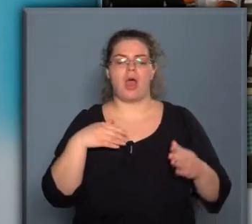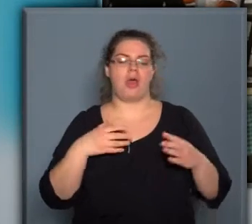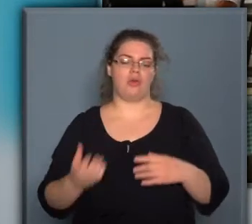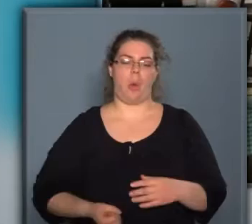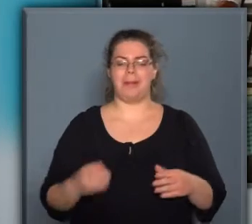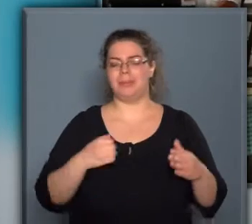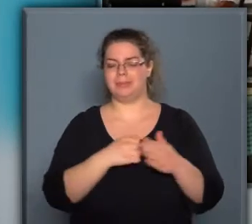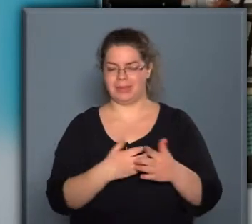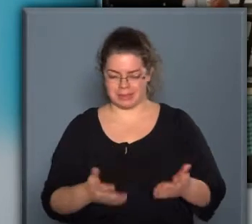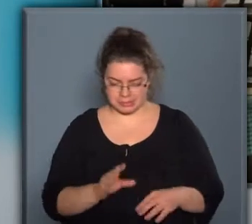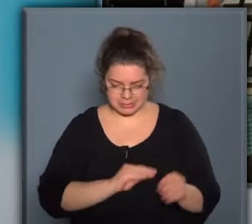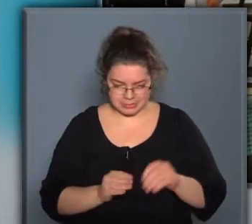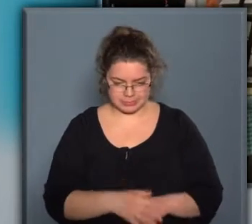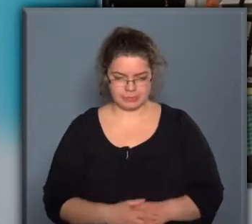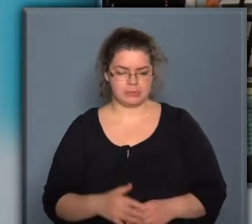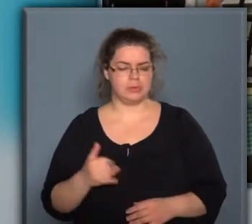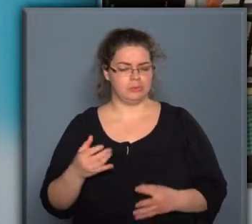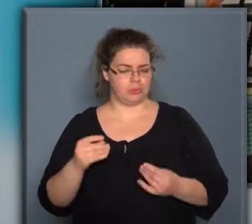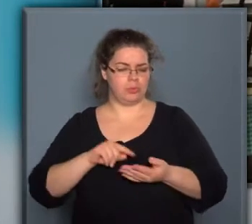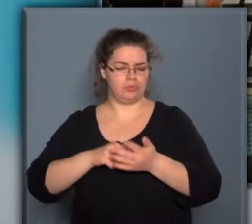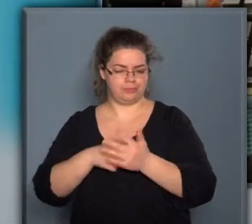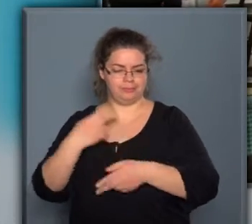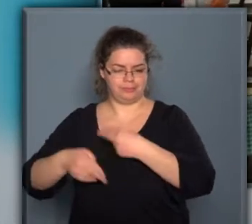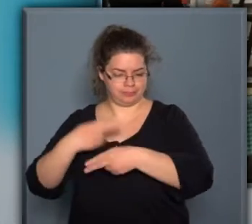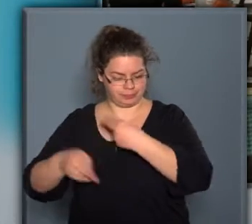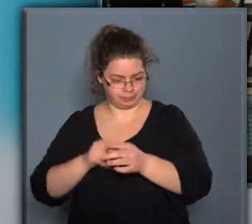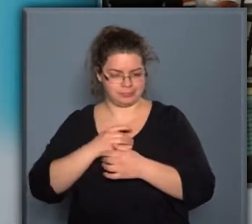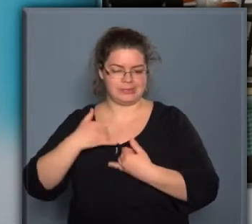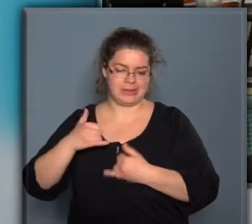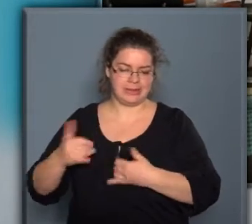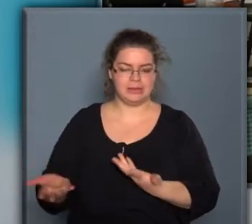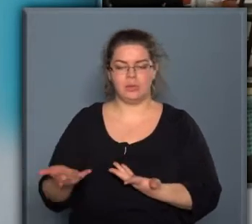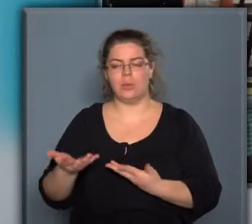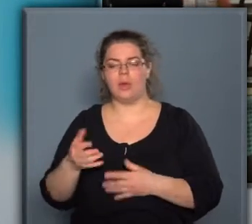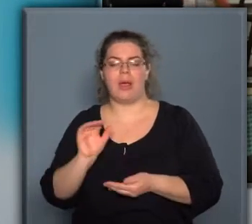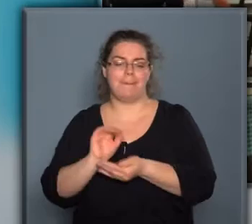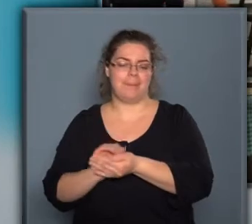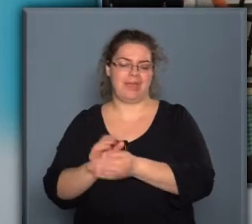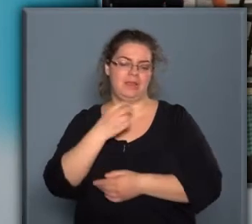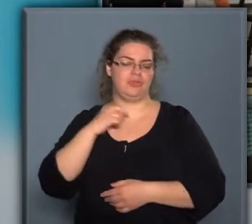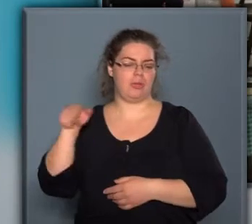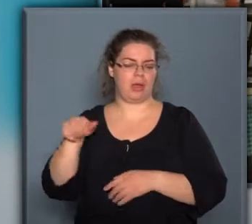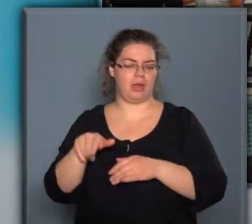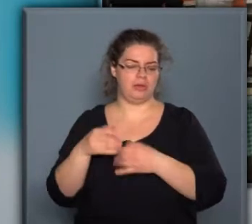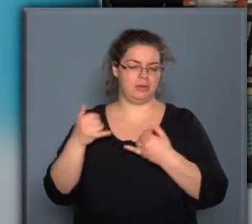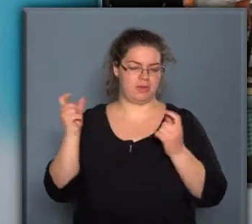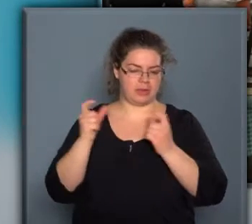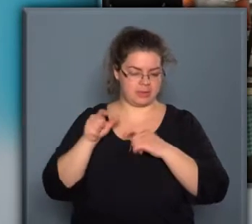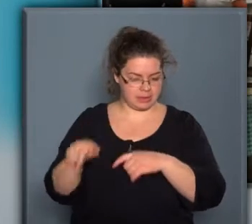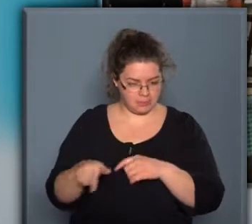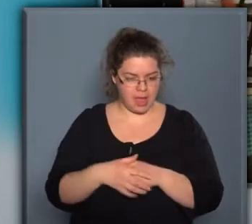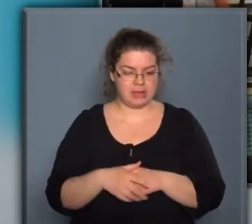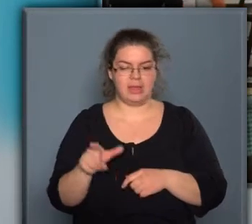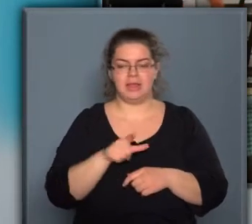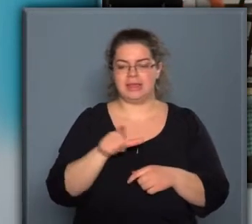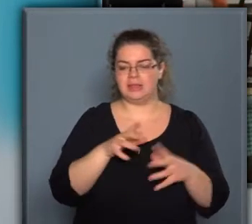Hagyományos név. Rendre indulunk a Békés Csabai Kolbász Fesztiválon. Azt is lehet mondani, hogy törzsasztalunk van már ott. Két csapat